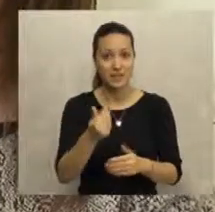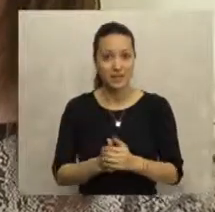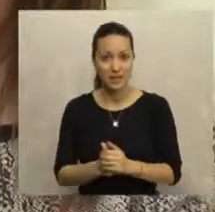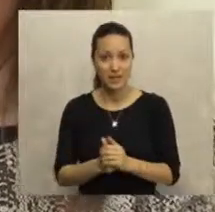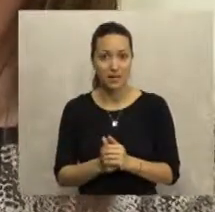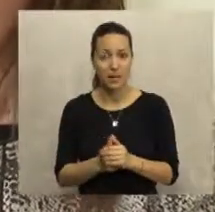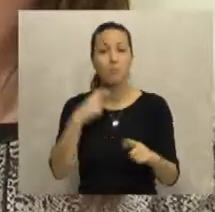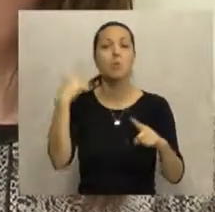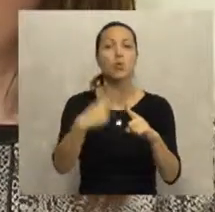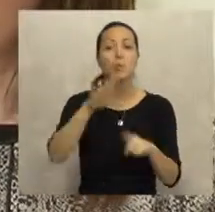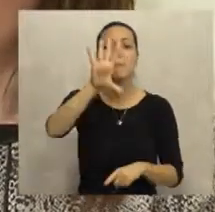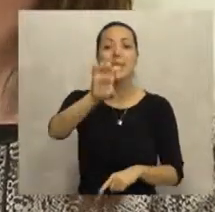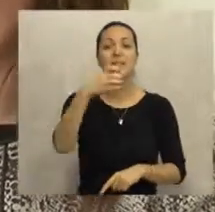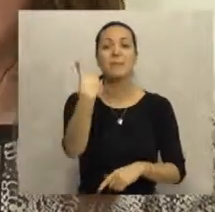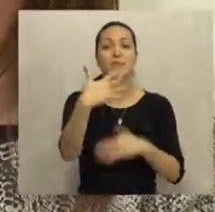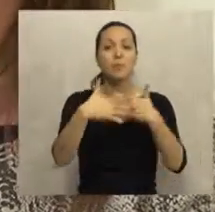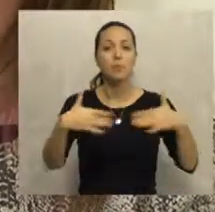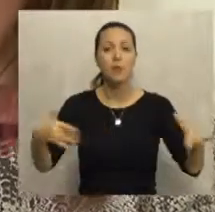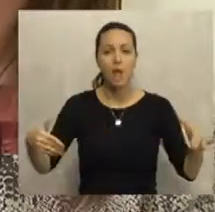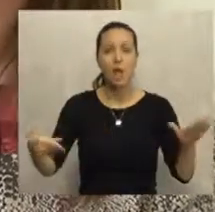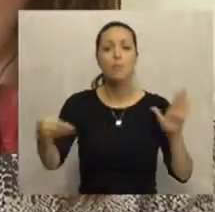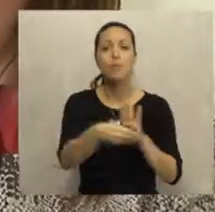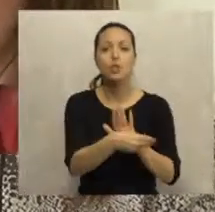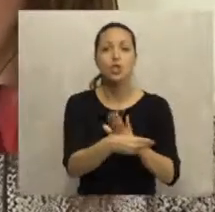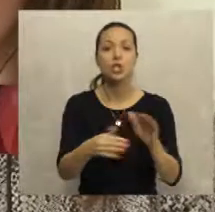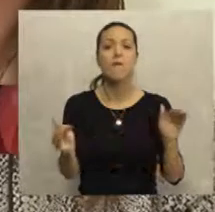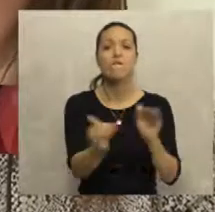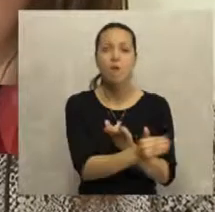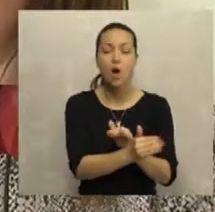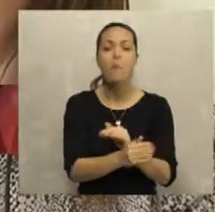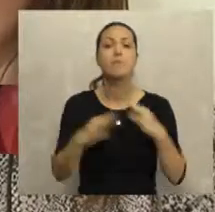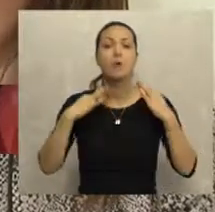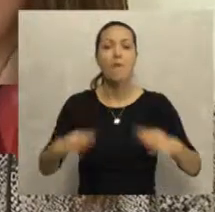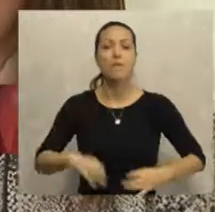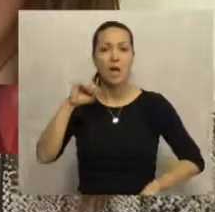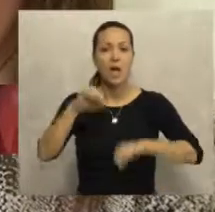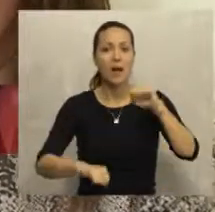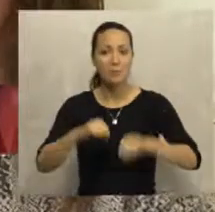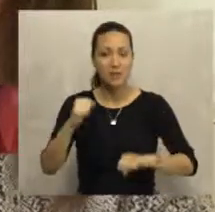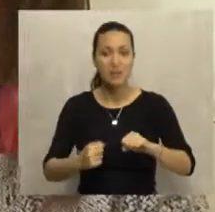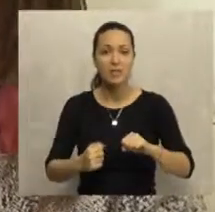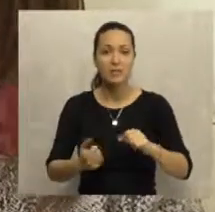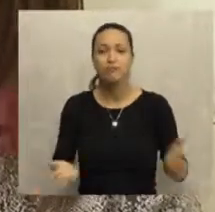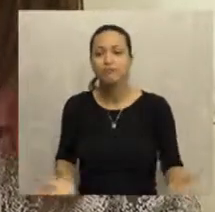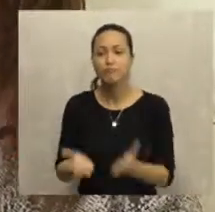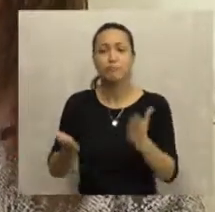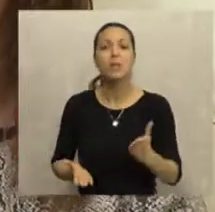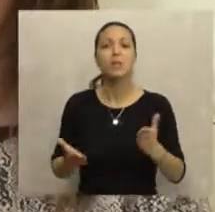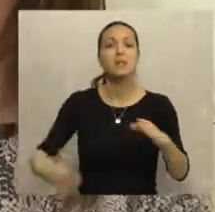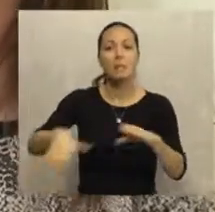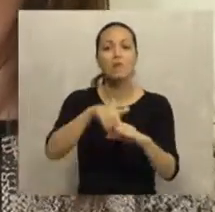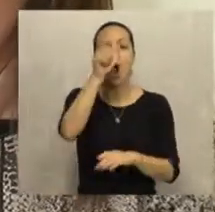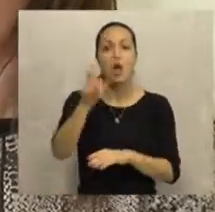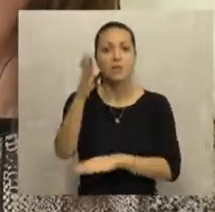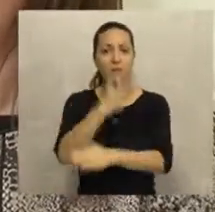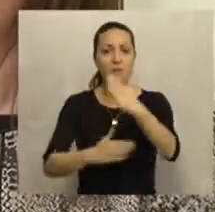milijarde dinara, plus 550 milijona iz budžetskog fonda za profesionalnu rehabilitaciju i potisnjenje za pošljavanje osoba